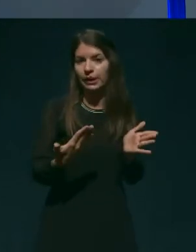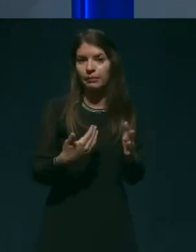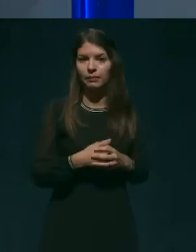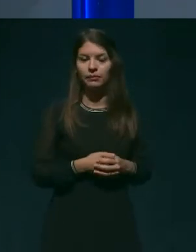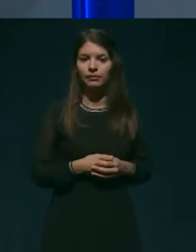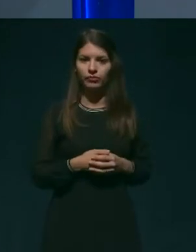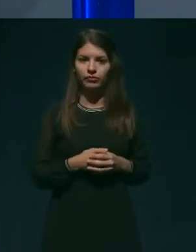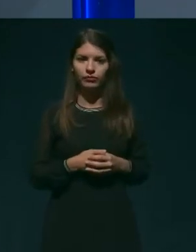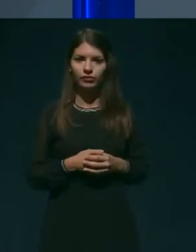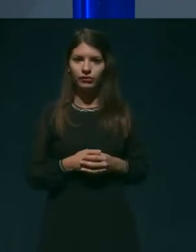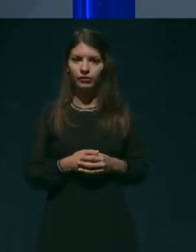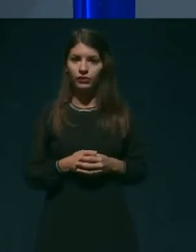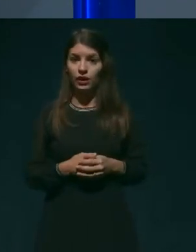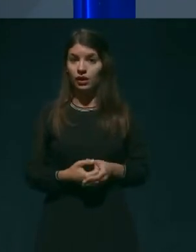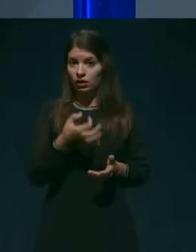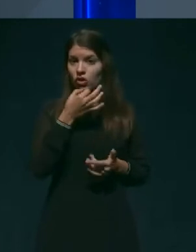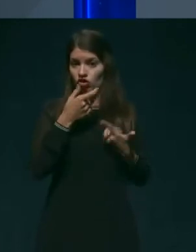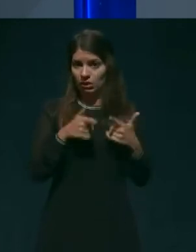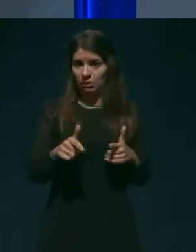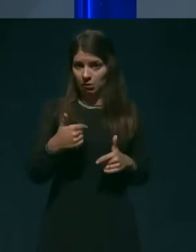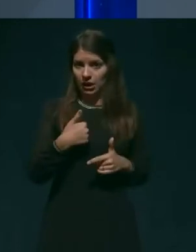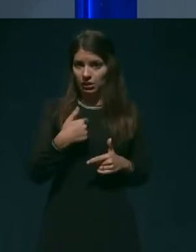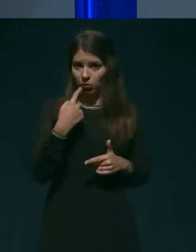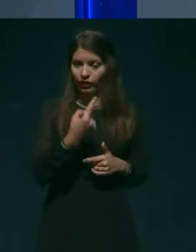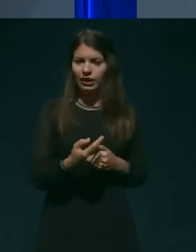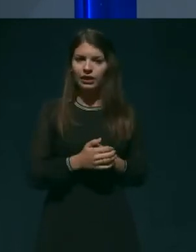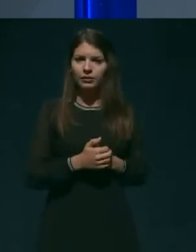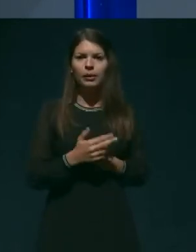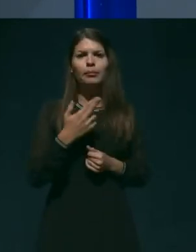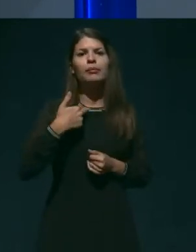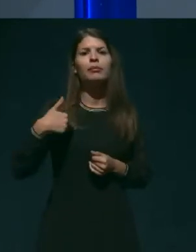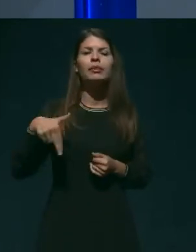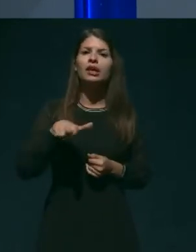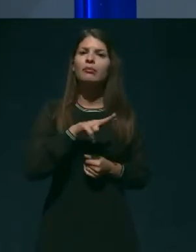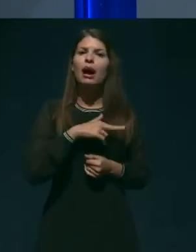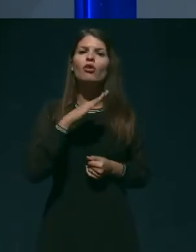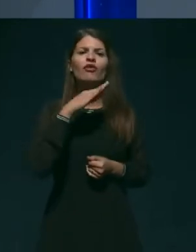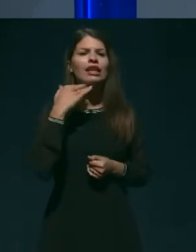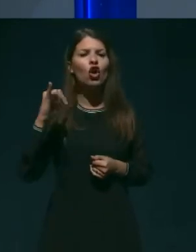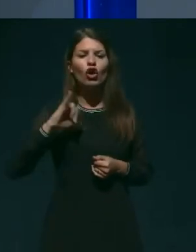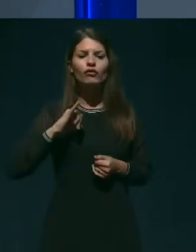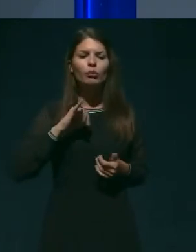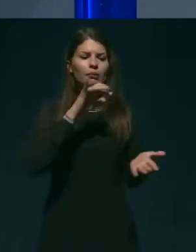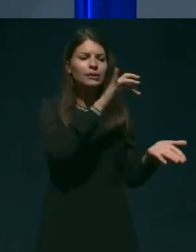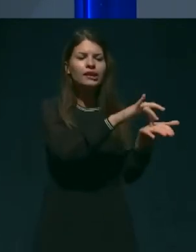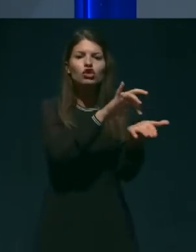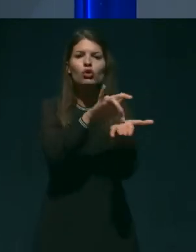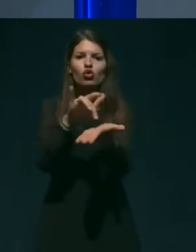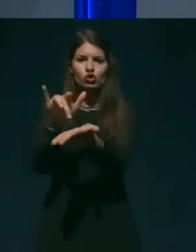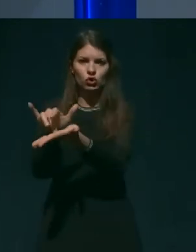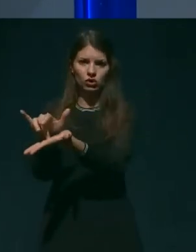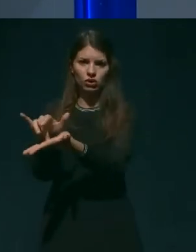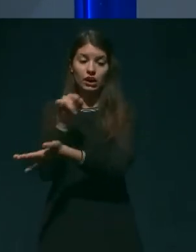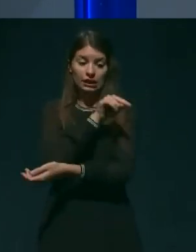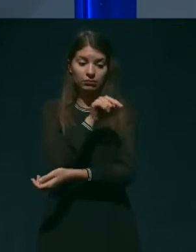Če smem, obstaja kar neki infotočk, ki so namenjene ravno